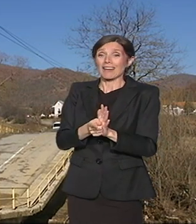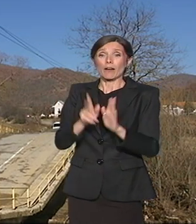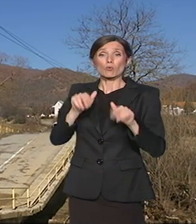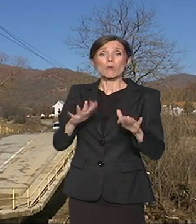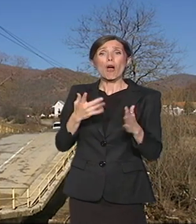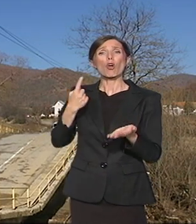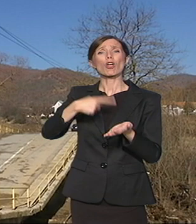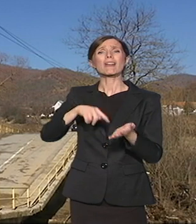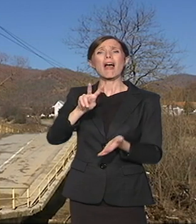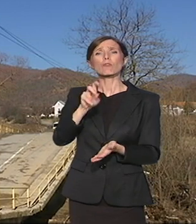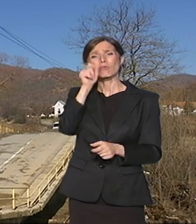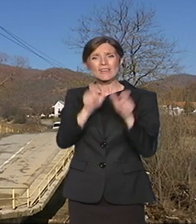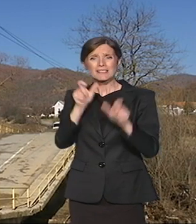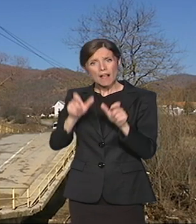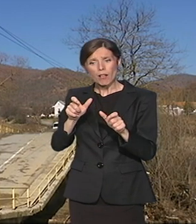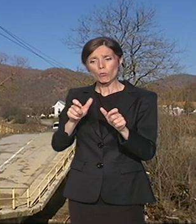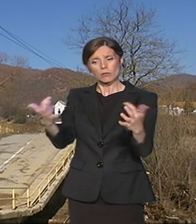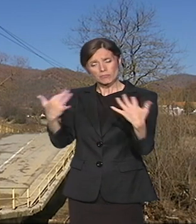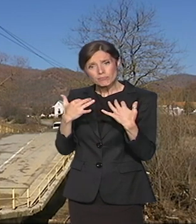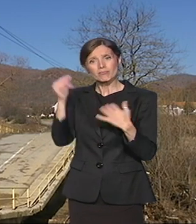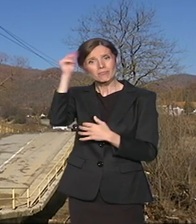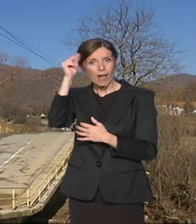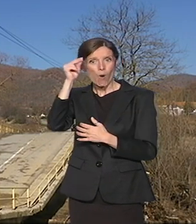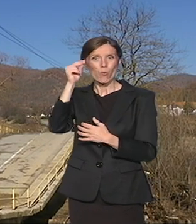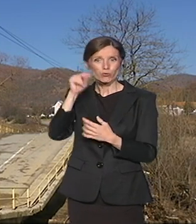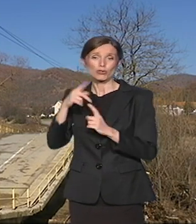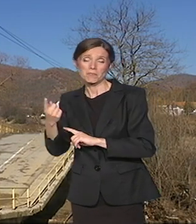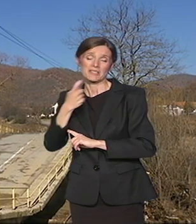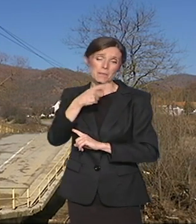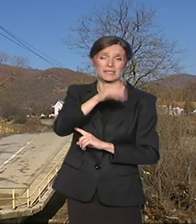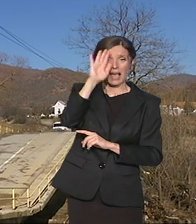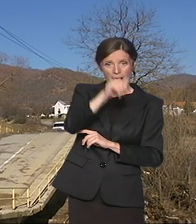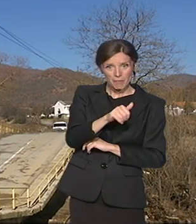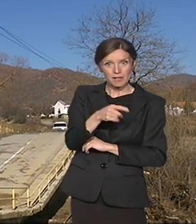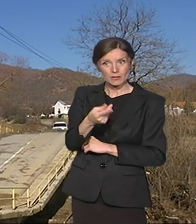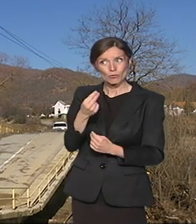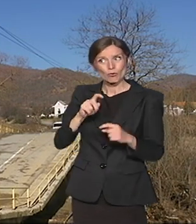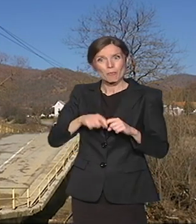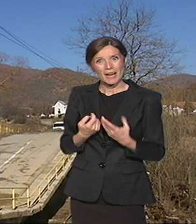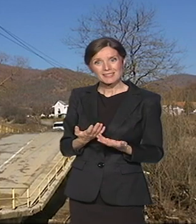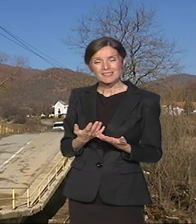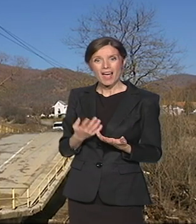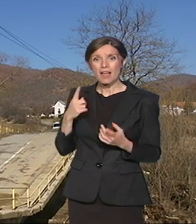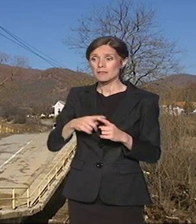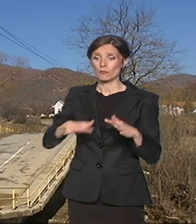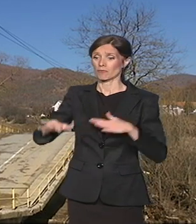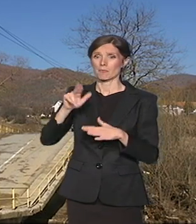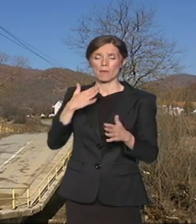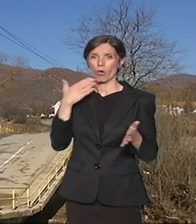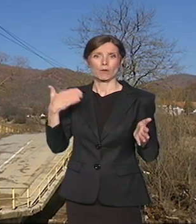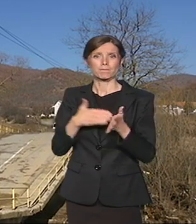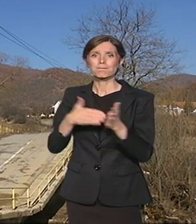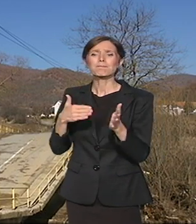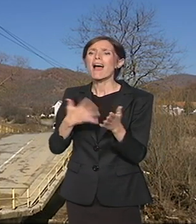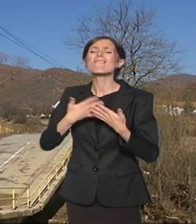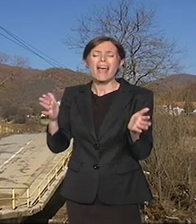polaznika i to je Hrabrović. Znači, rušimo stereotipe, rušimo one barijere, što po meni